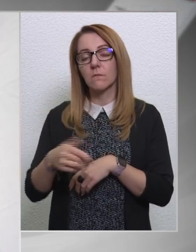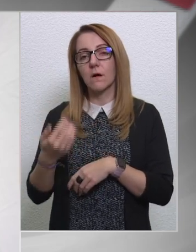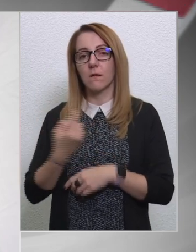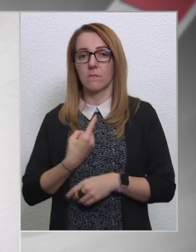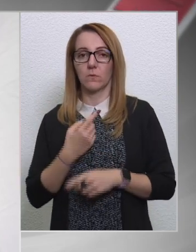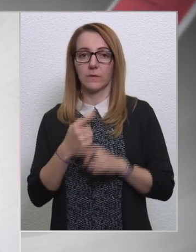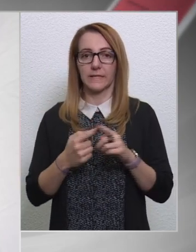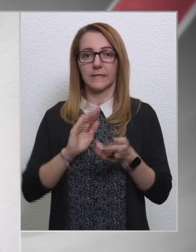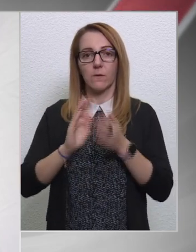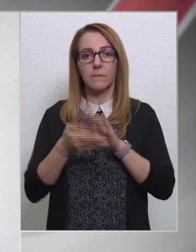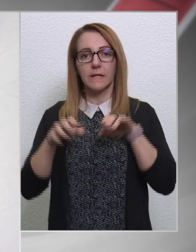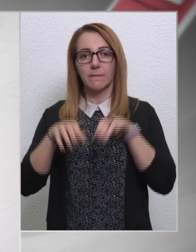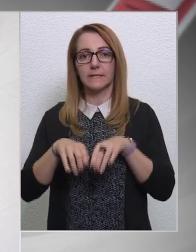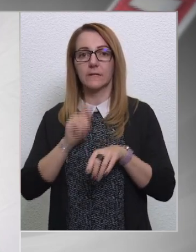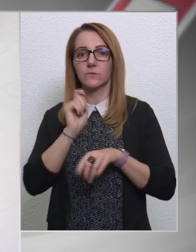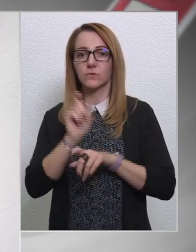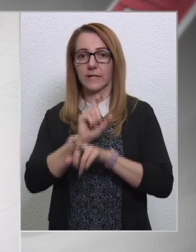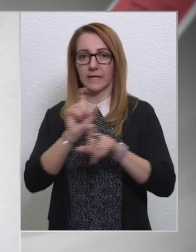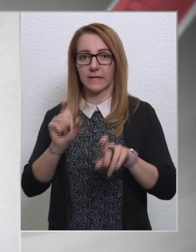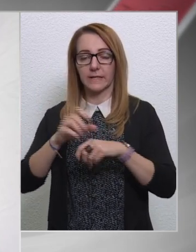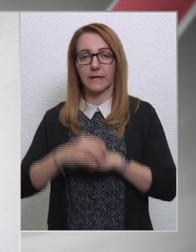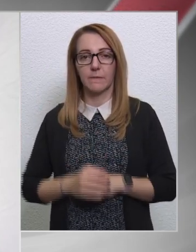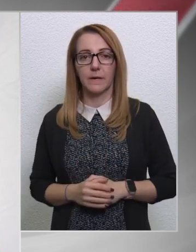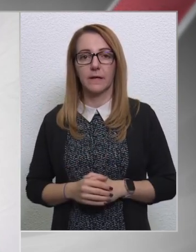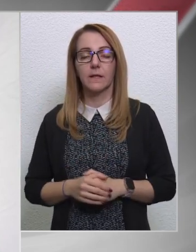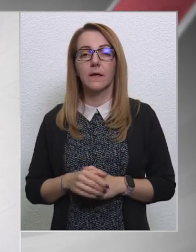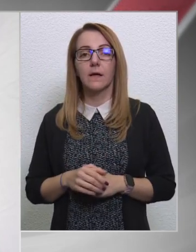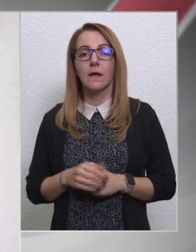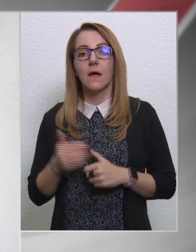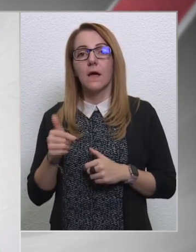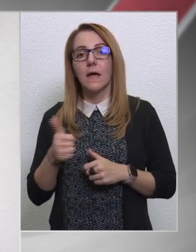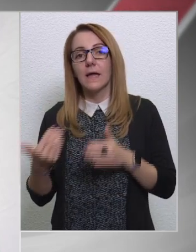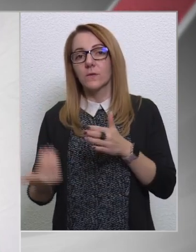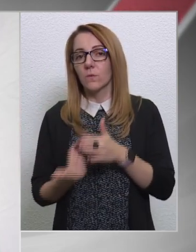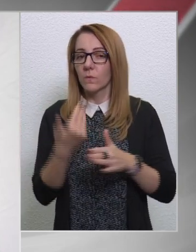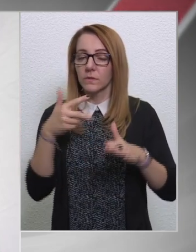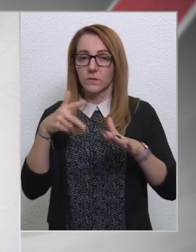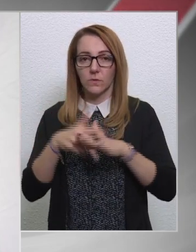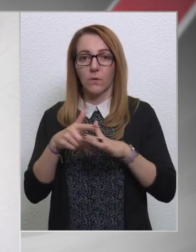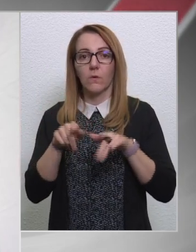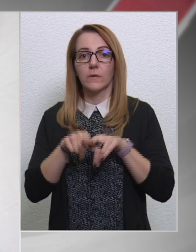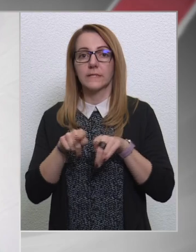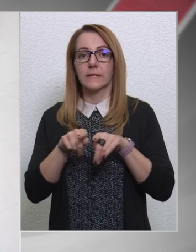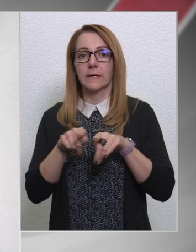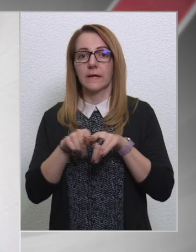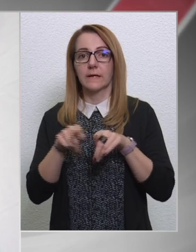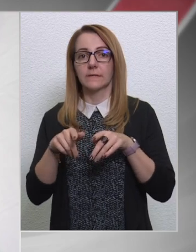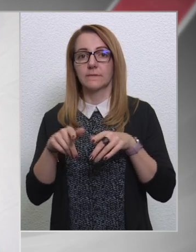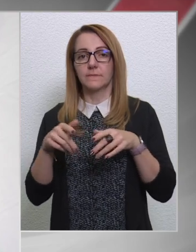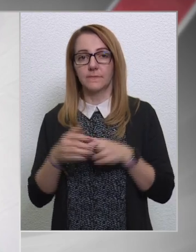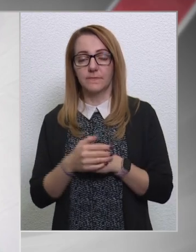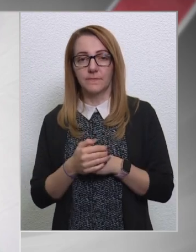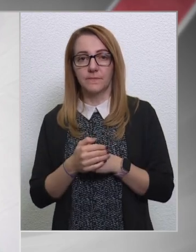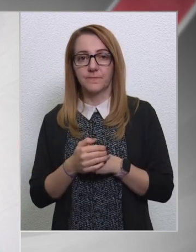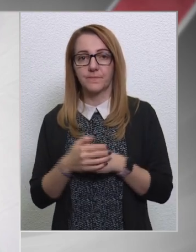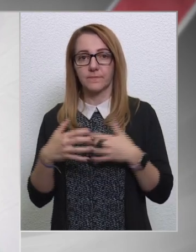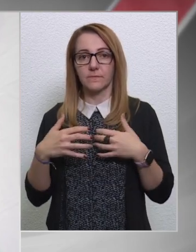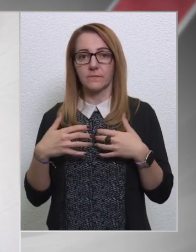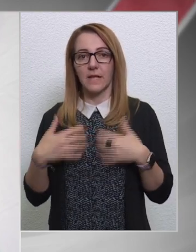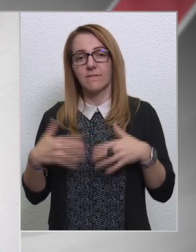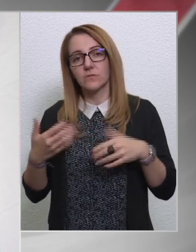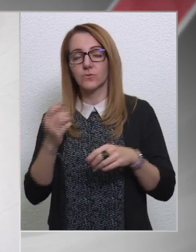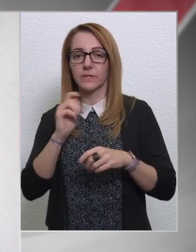részéről mindent megtettünk a siker érdekében. Az egy új jelenség, hogy ilyen hevességgel magyar képviselők dolgoznak